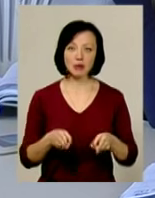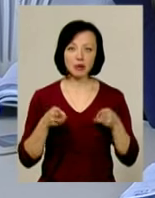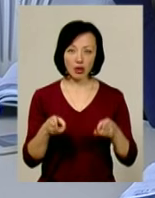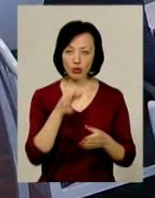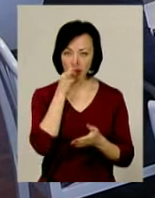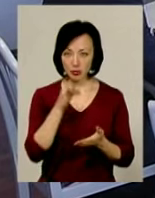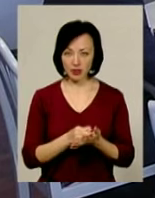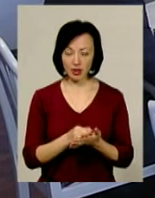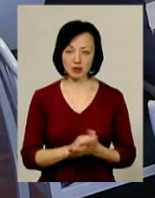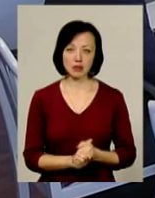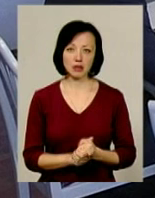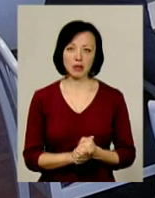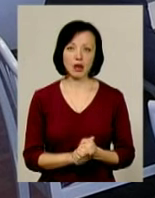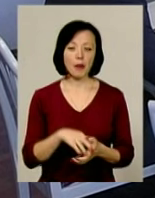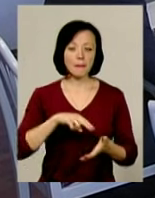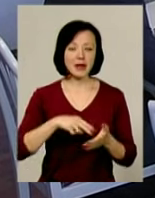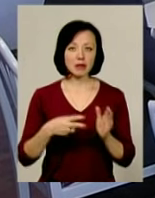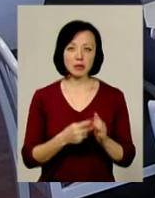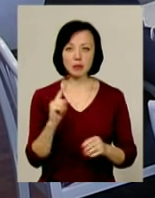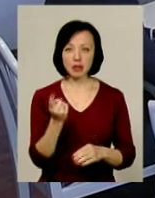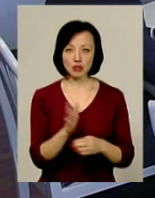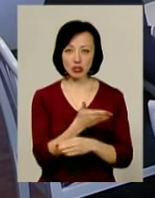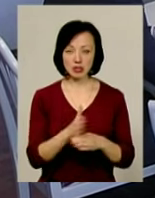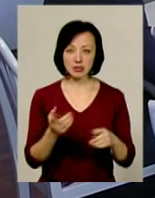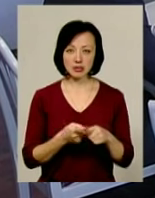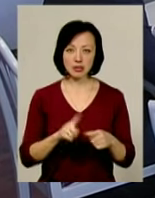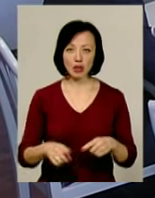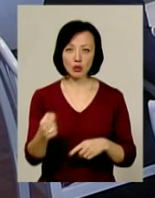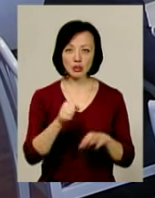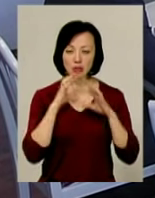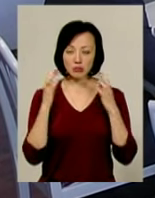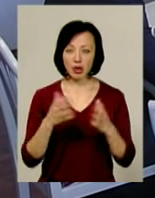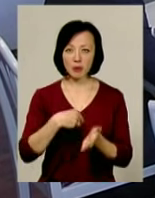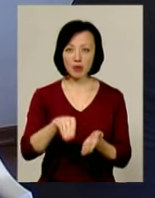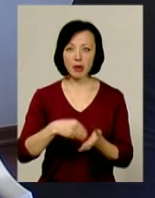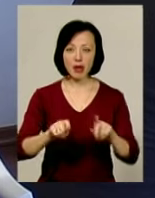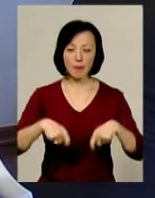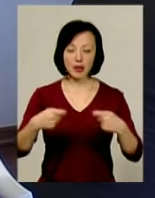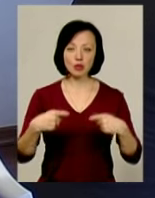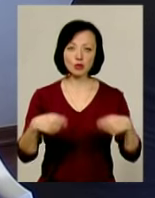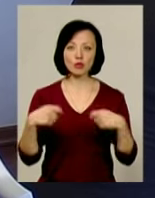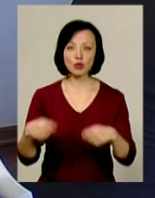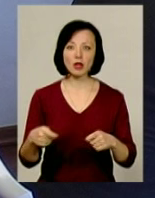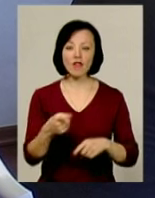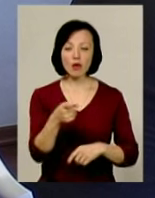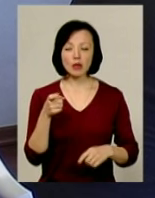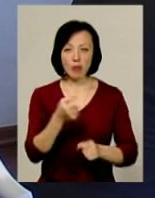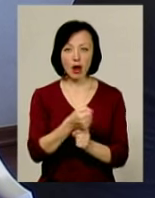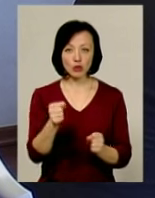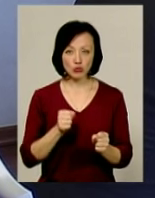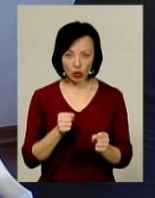відповідальність. Передбачена за першу частиною першої – це носіння зберігання, передбання, передача чи збут вогнепальної зброї.